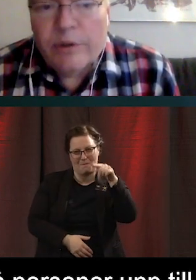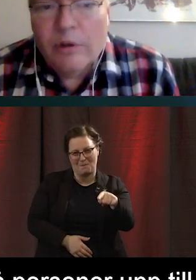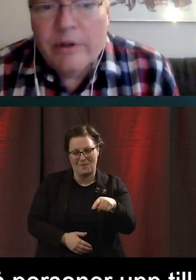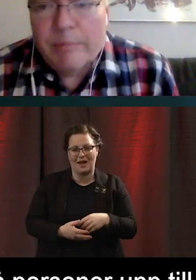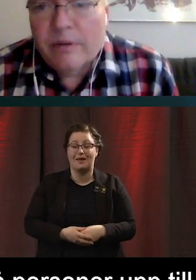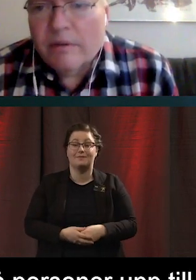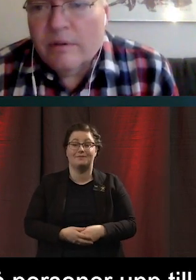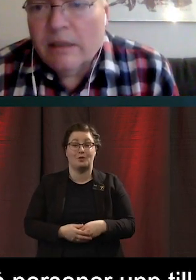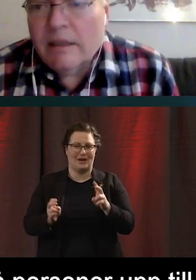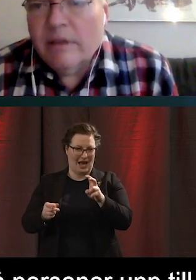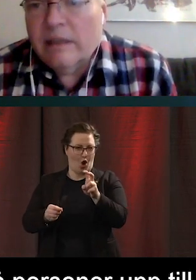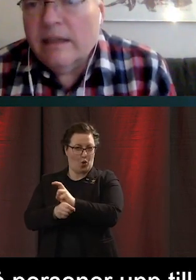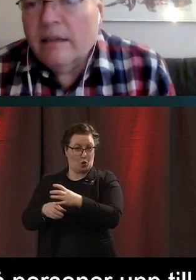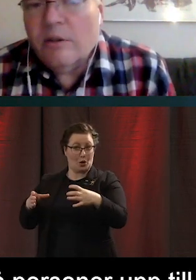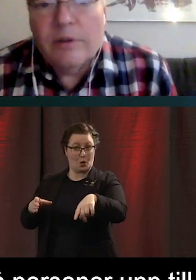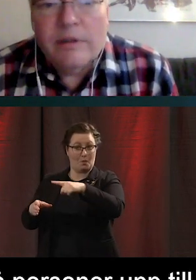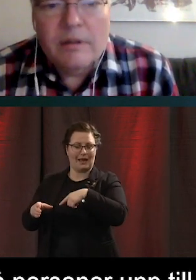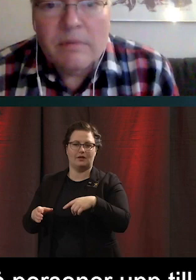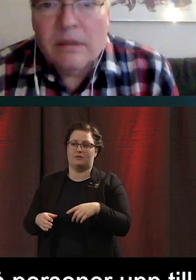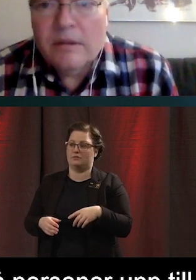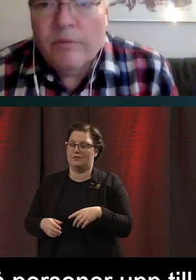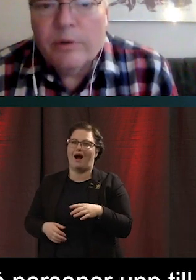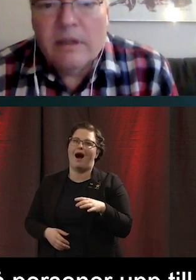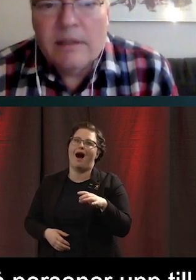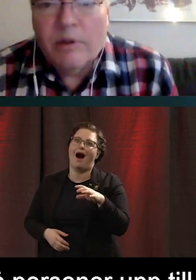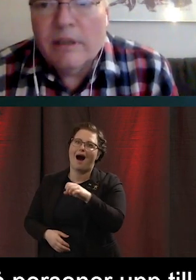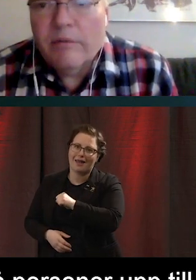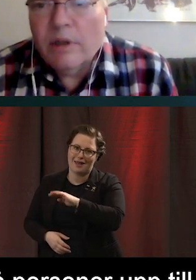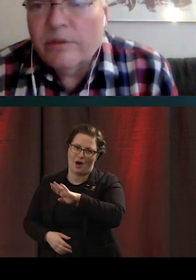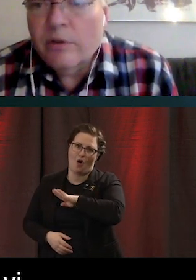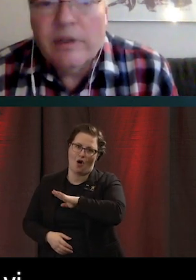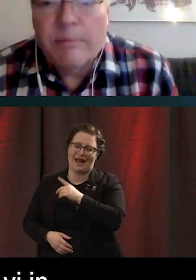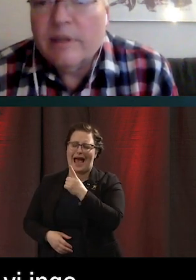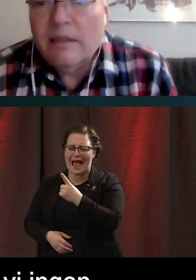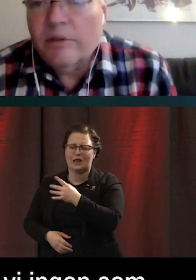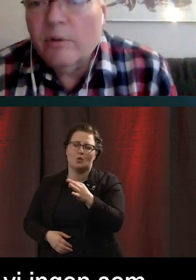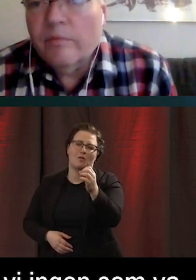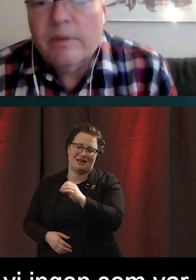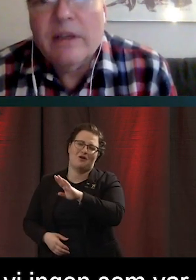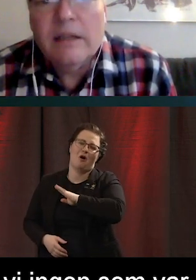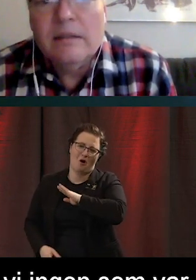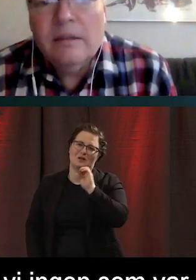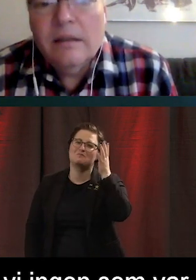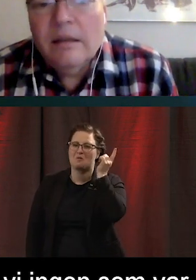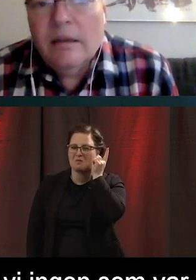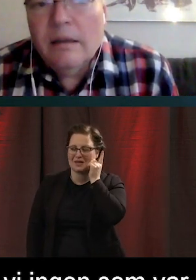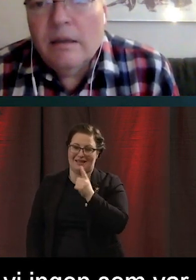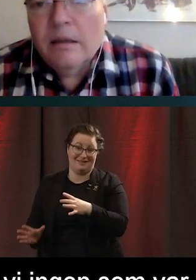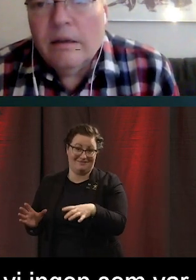i vår kontrollgrupp så hittade vi inte en enda kotte som var utan en smarttelefon. Alltså 100% av dem som vi hade